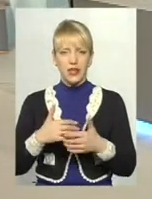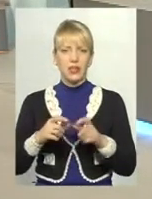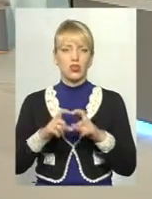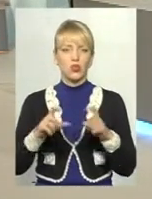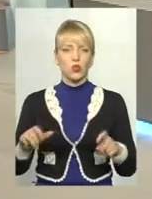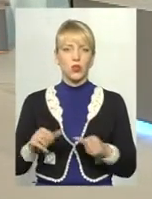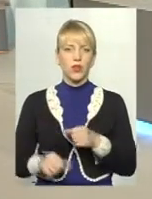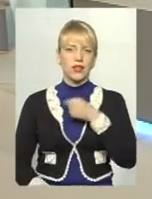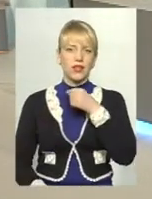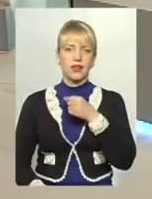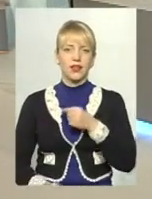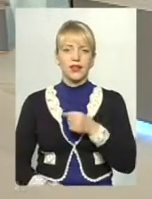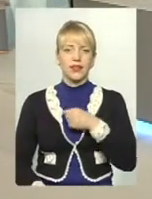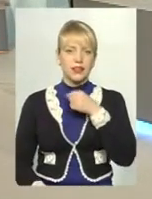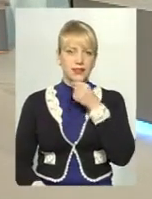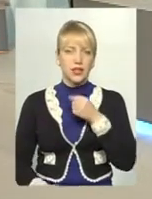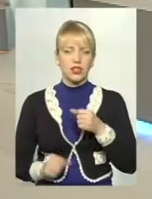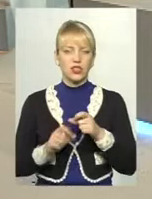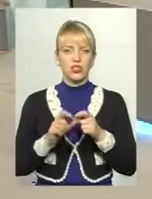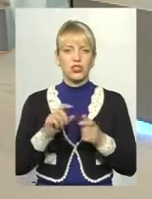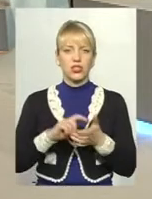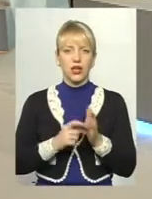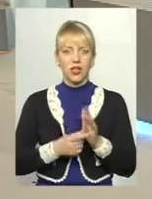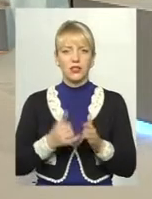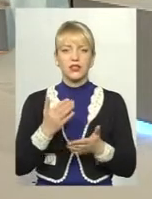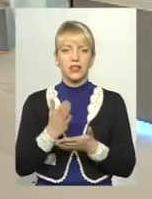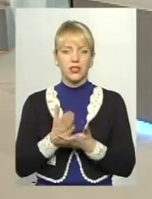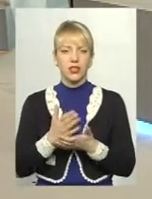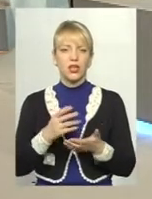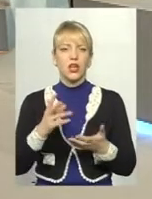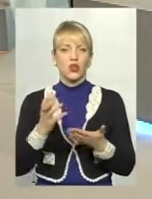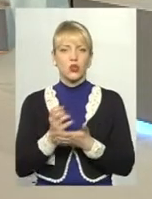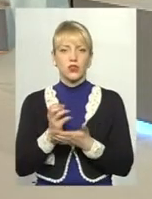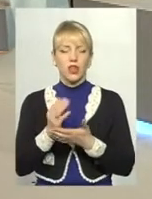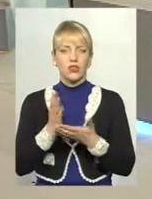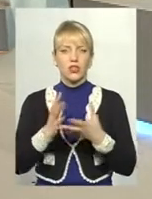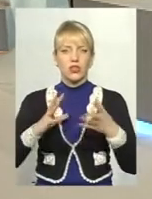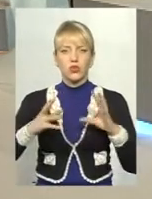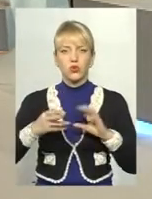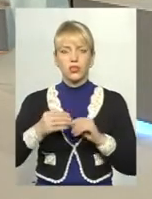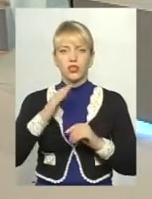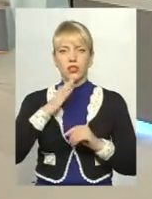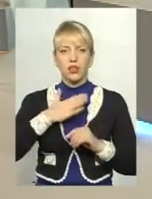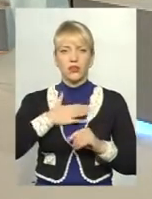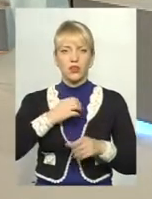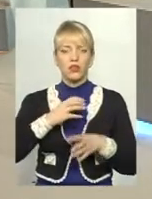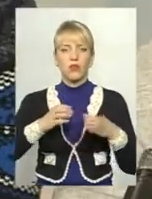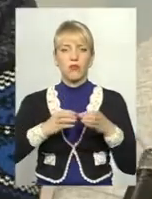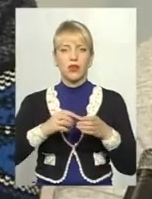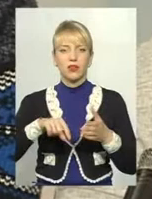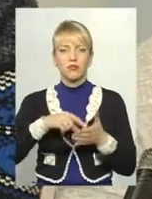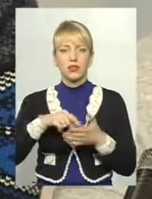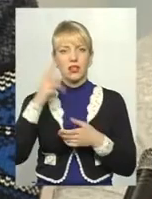старшокласники. І є вже досягнення, ми маємо результати. Наша команда міста Хмельницького виборола в